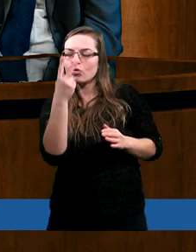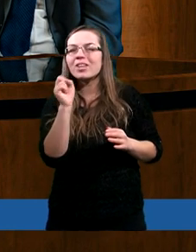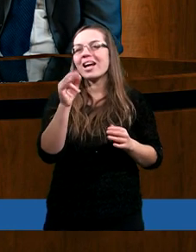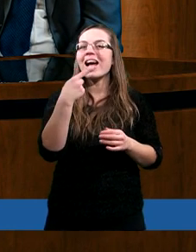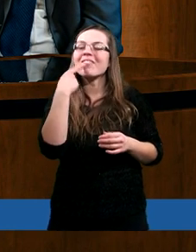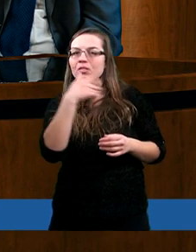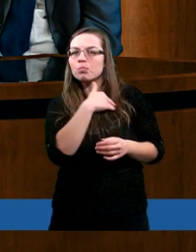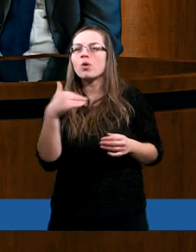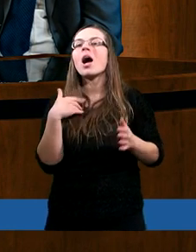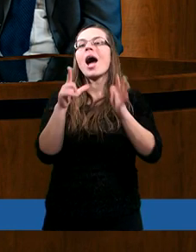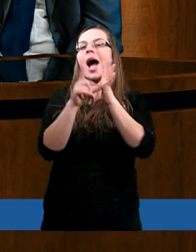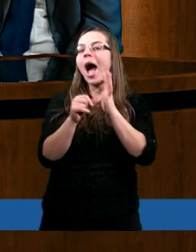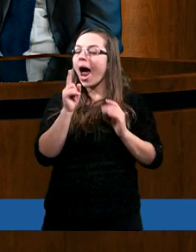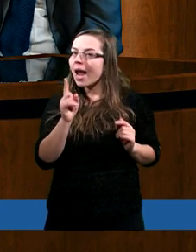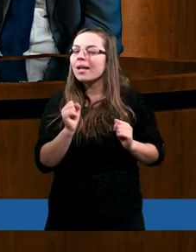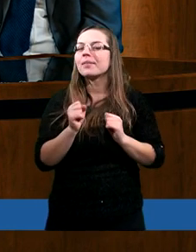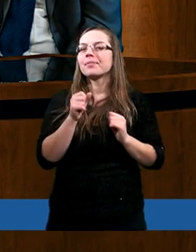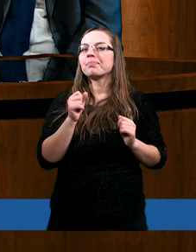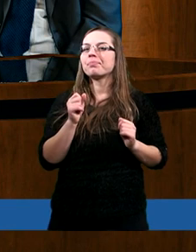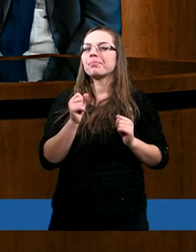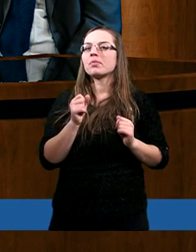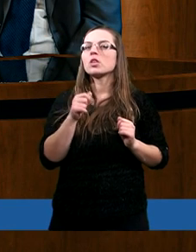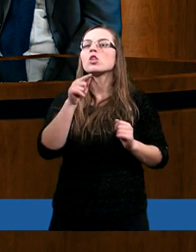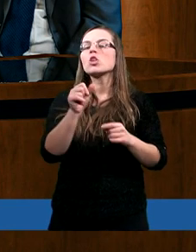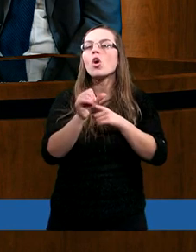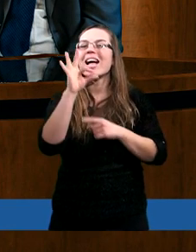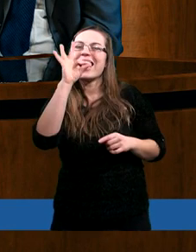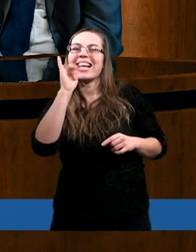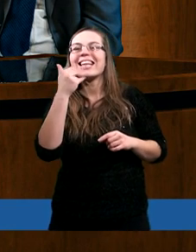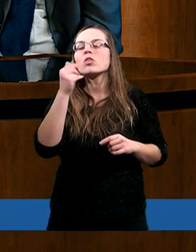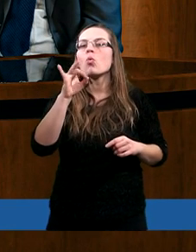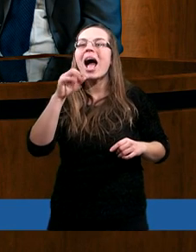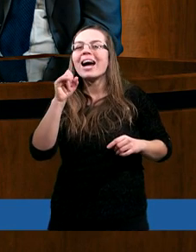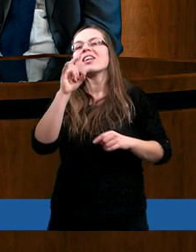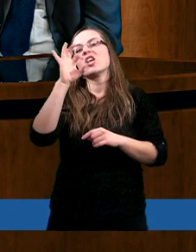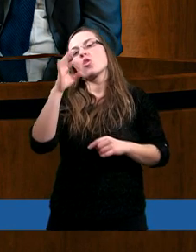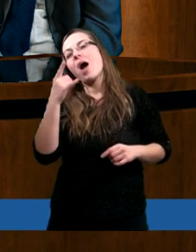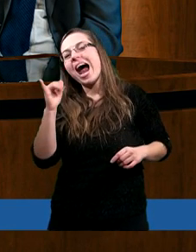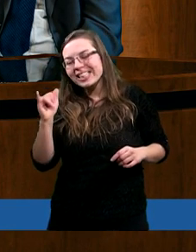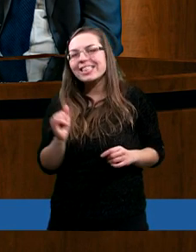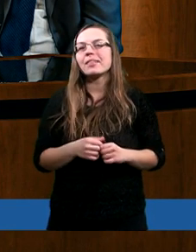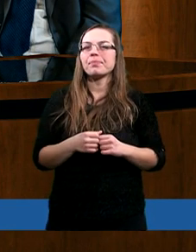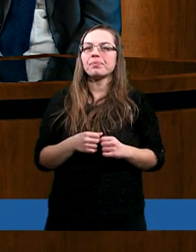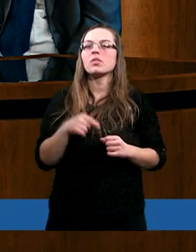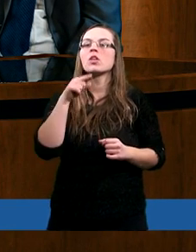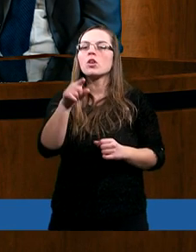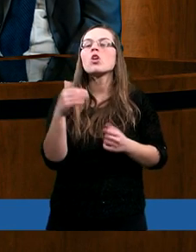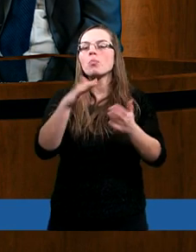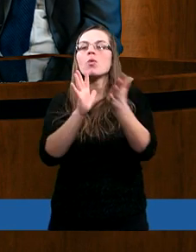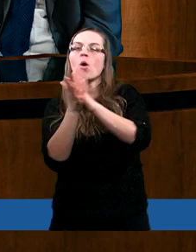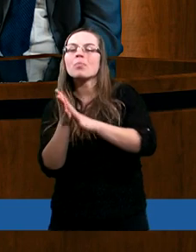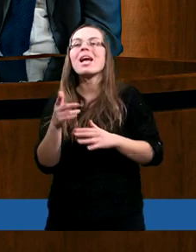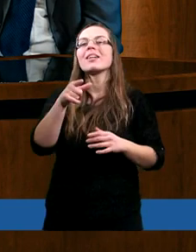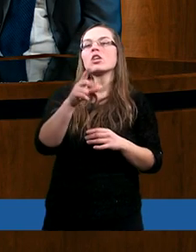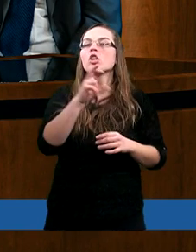języku polskim, bo jest singularis, jest dualis, jeżeli chodzi o dwie istoty,